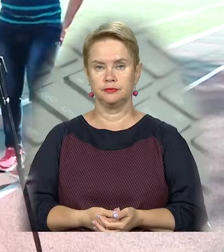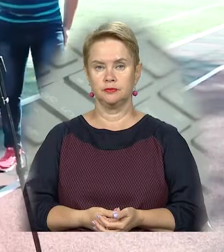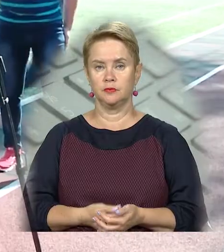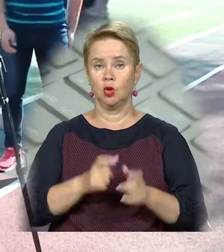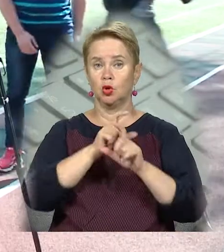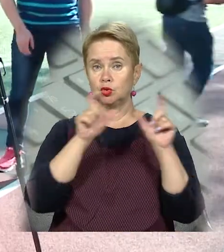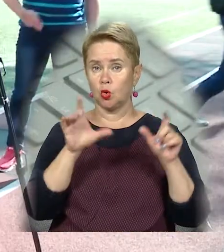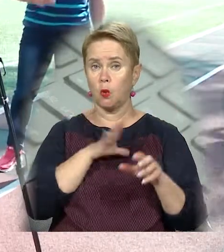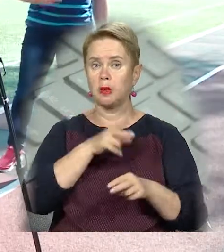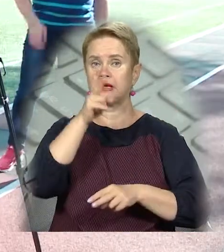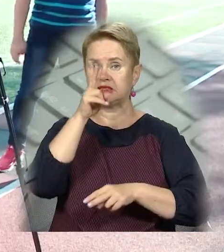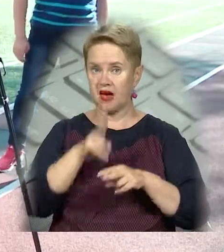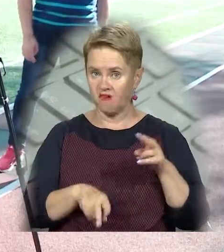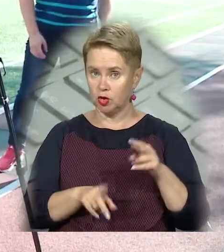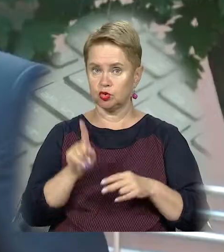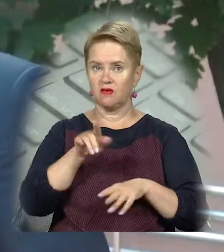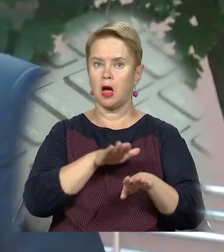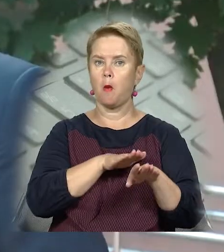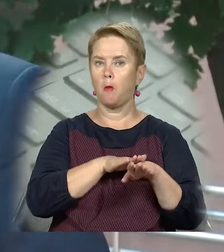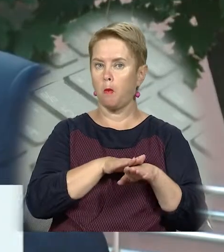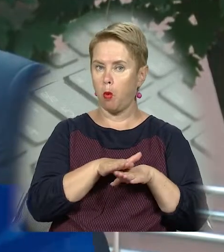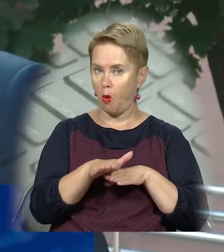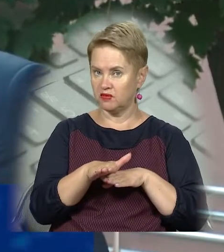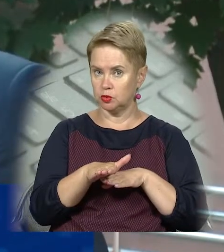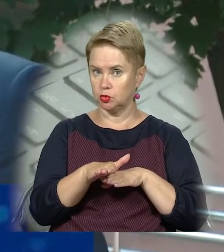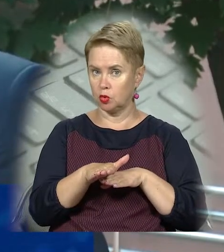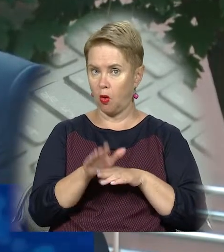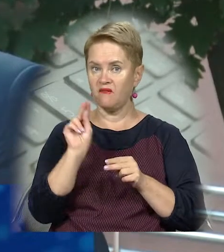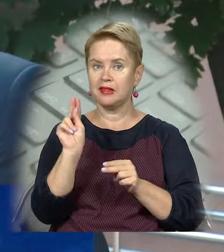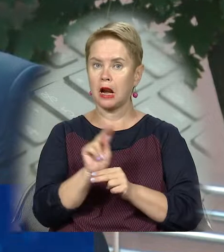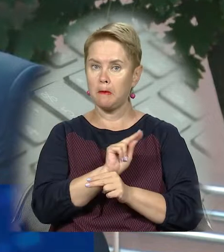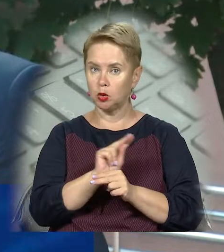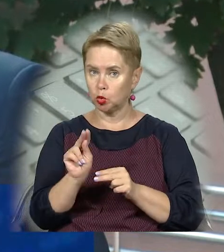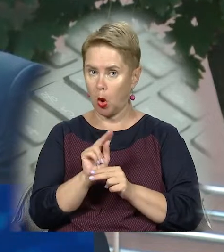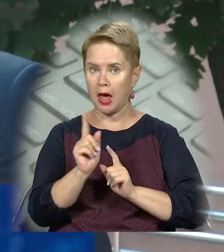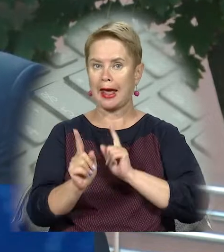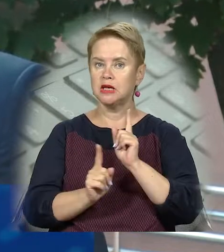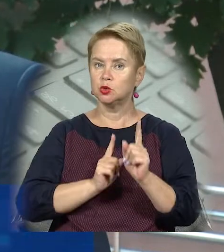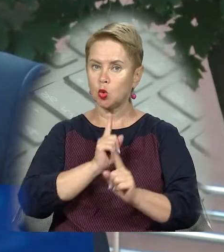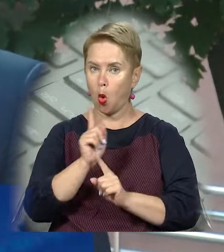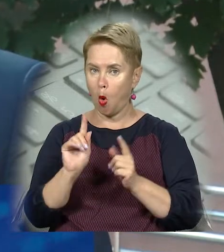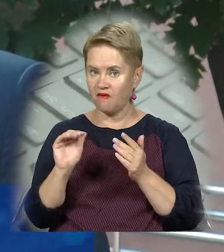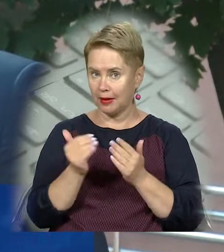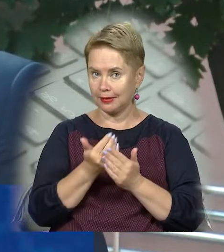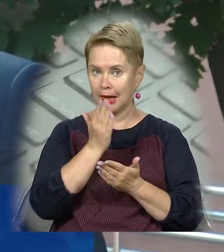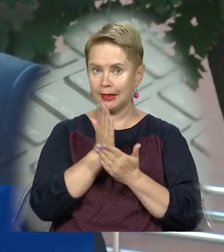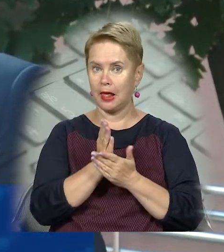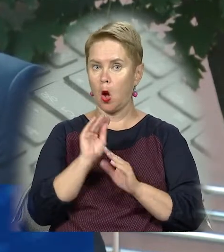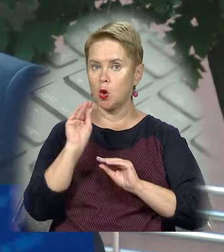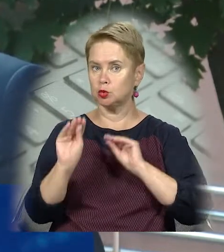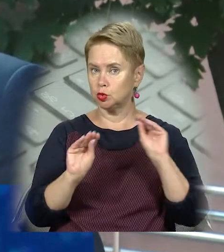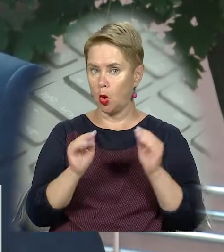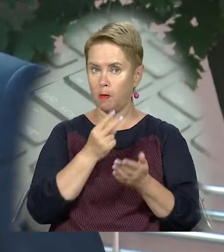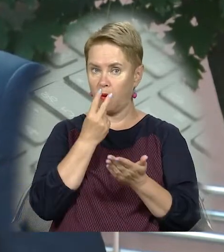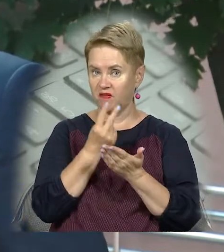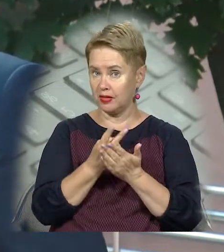Школу було завершено. Вона повністю відремонтована, реконструйована. Є оздоблення